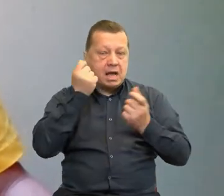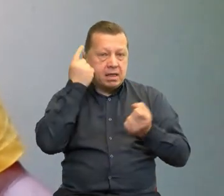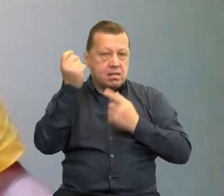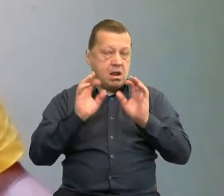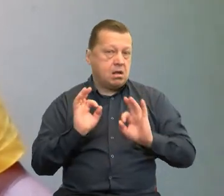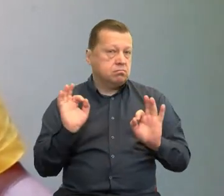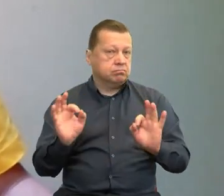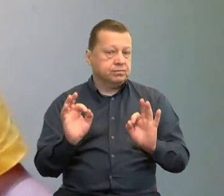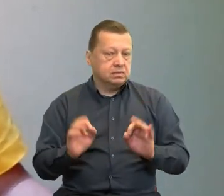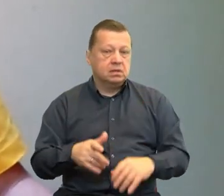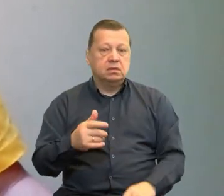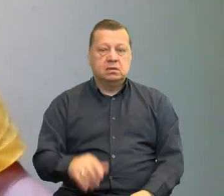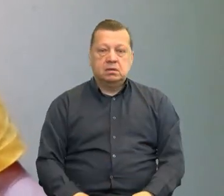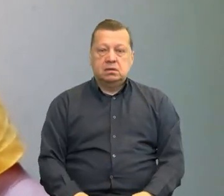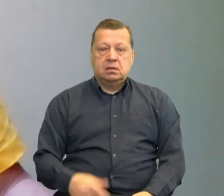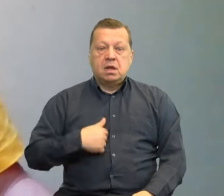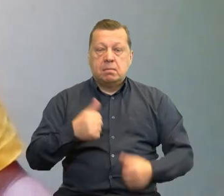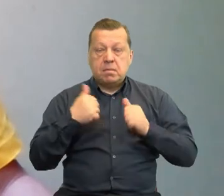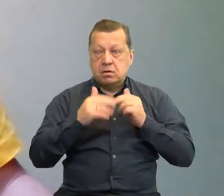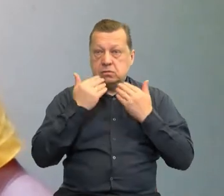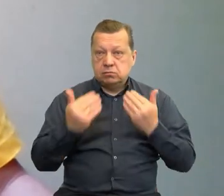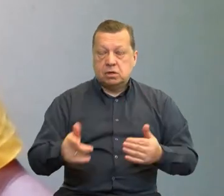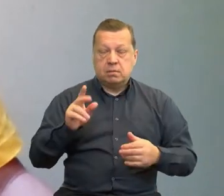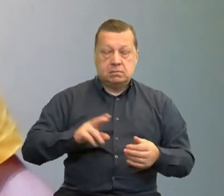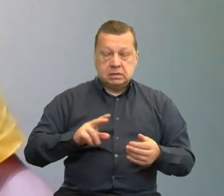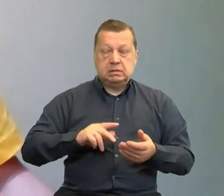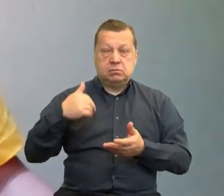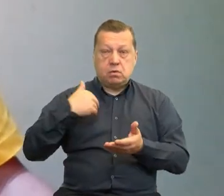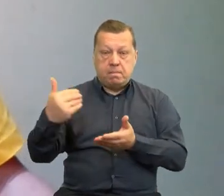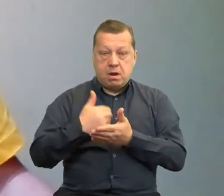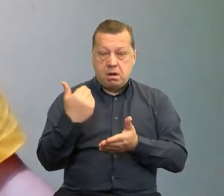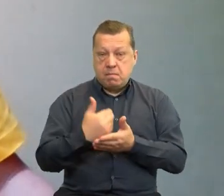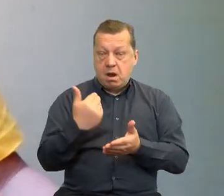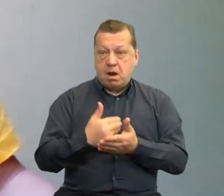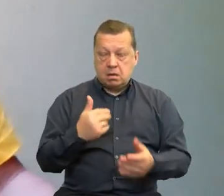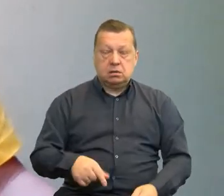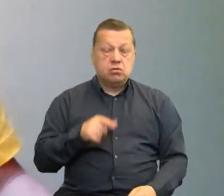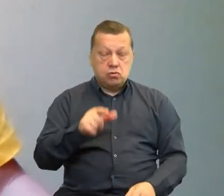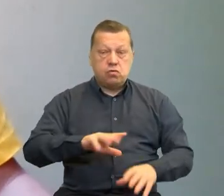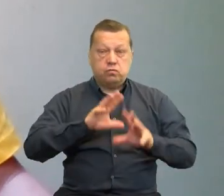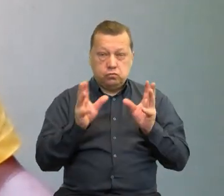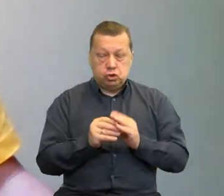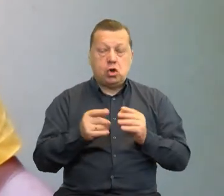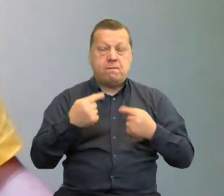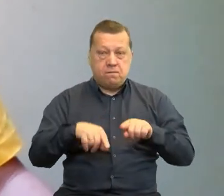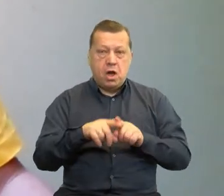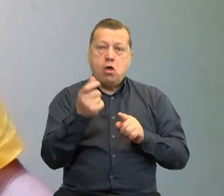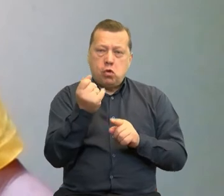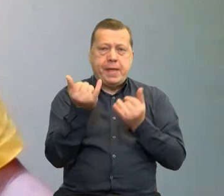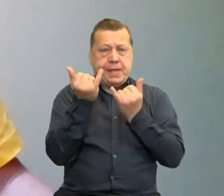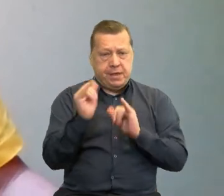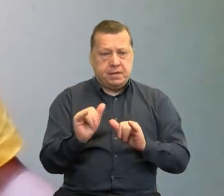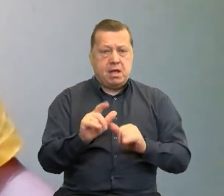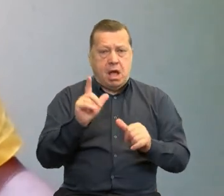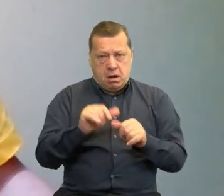dziękujemy sekretariatowi, który nam pomagał w trudnych sytuacjach. Myśmy po prostu zadania wszystkie zrealizowali. Trochę inaczej, ale równie